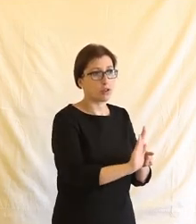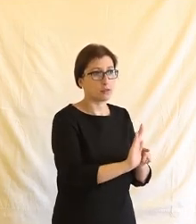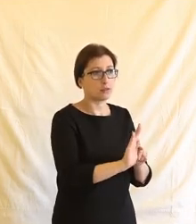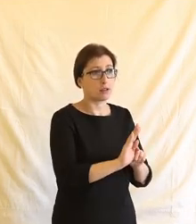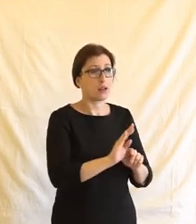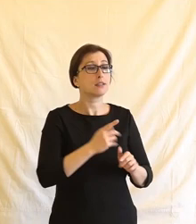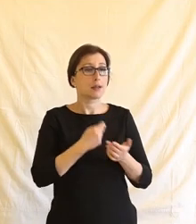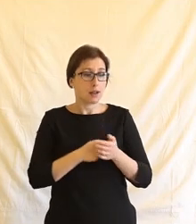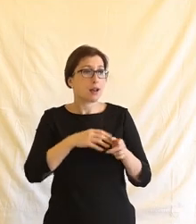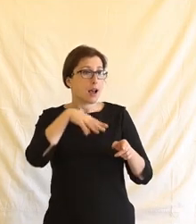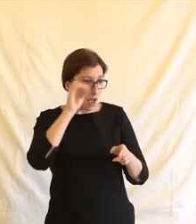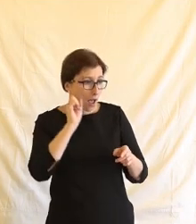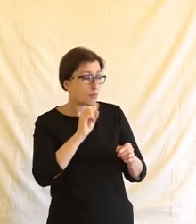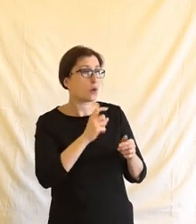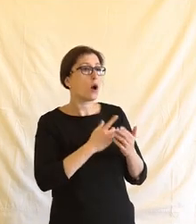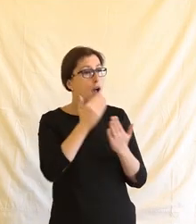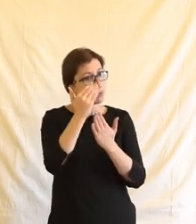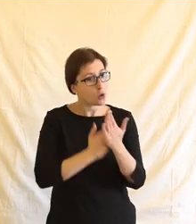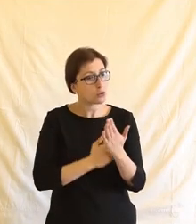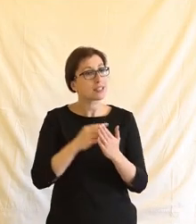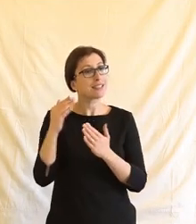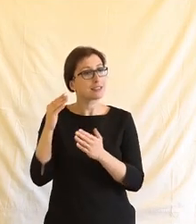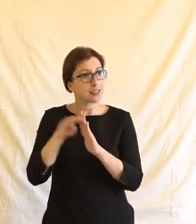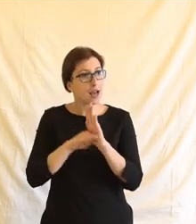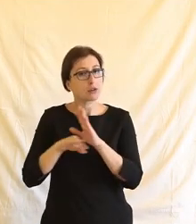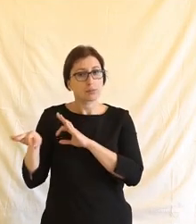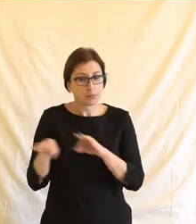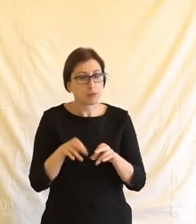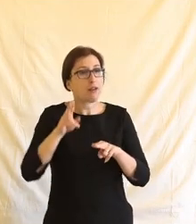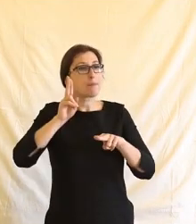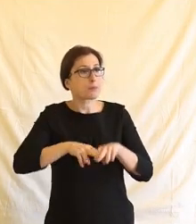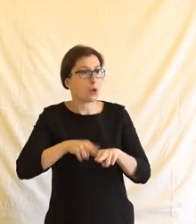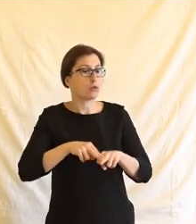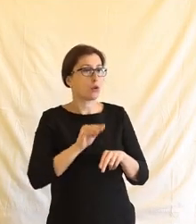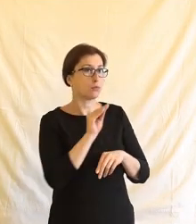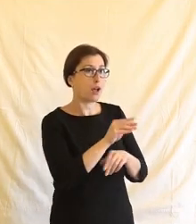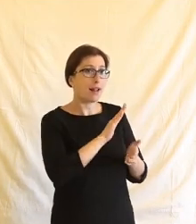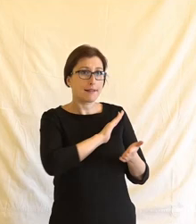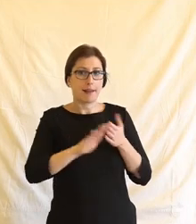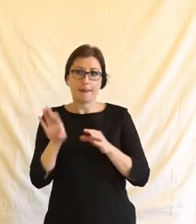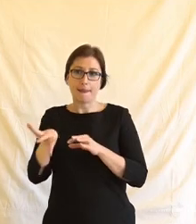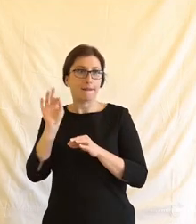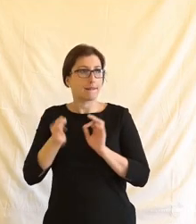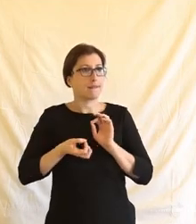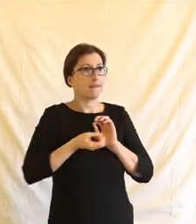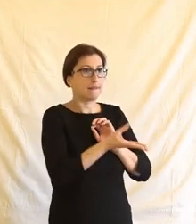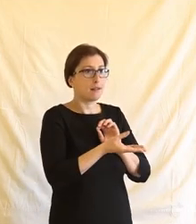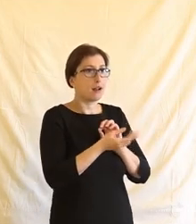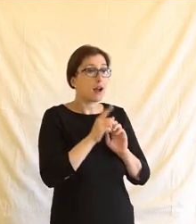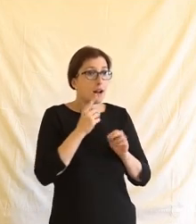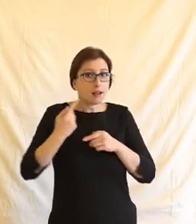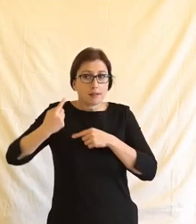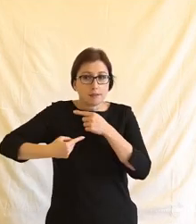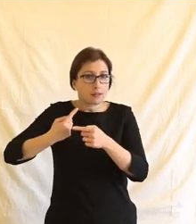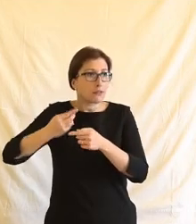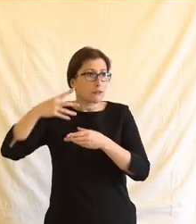Takže vyjádřit to porozumění, dát jim třeba harmonogram, že zákon se připravuje a tak dál, ale nevypouštět hned nějakou informaci, která třeba neprošla